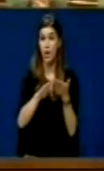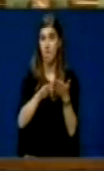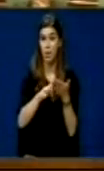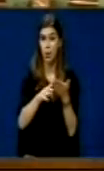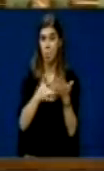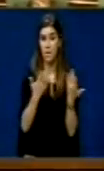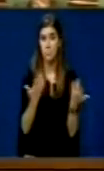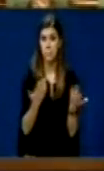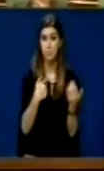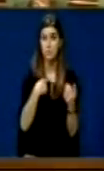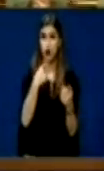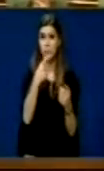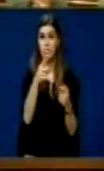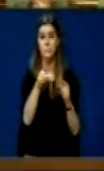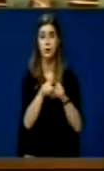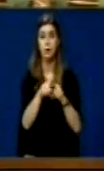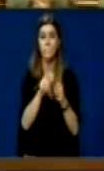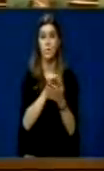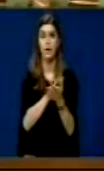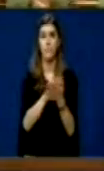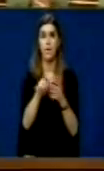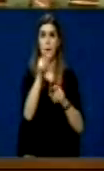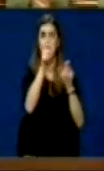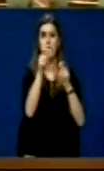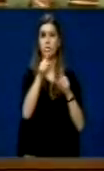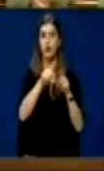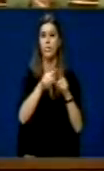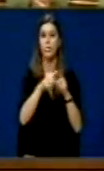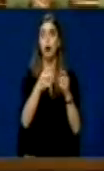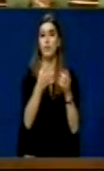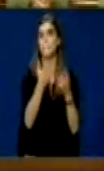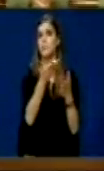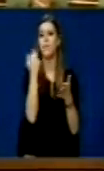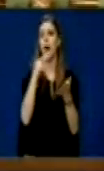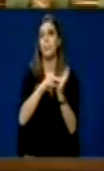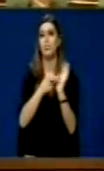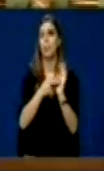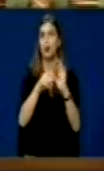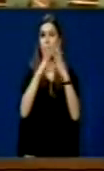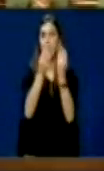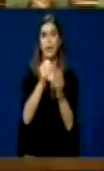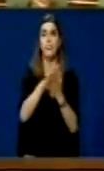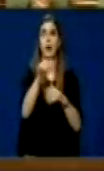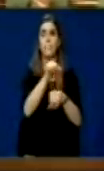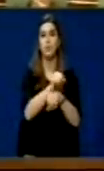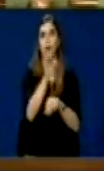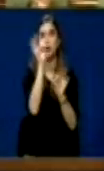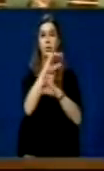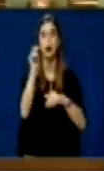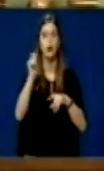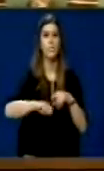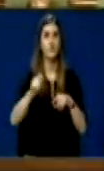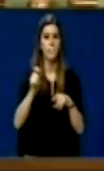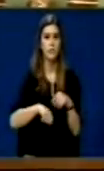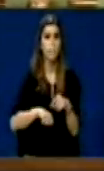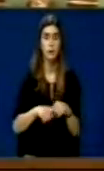luftës, atë hele të referohem që për bërët amnistia për ata që fa kanë bërë gjatë luftës, dhe dhe di e që aty falim, por